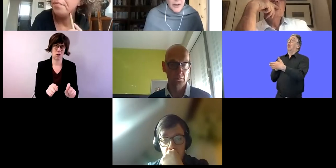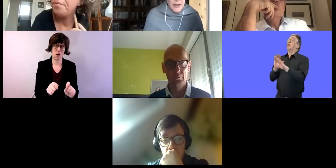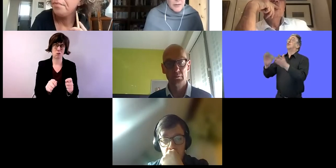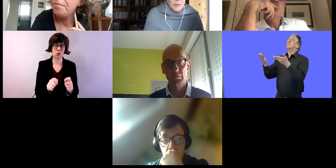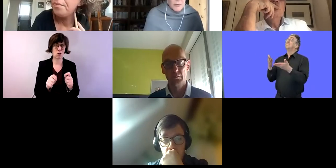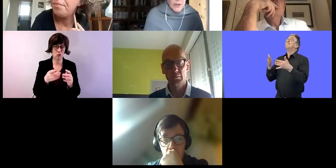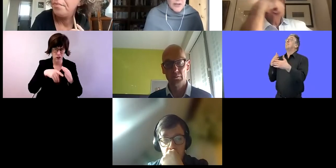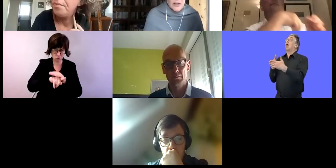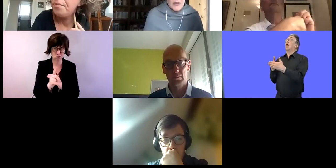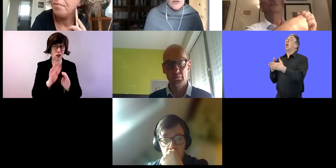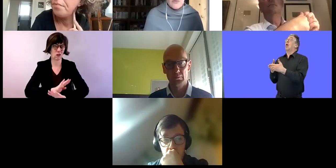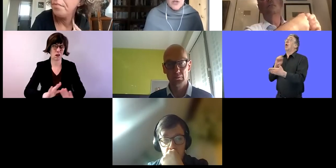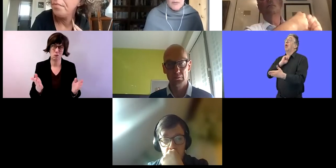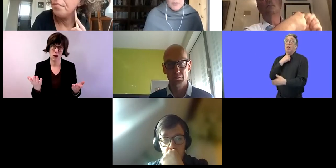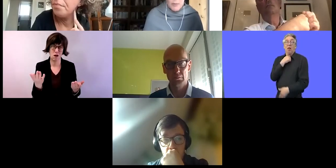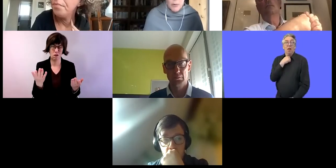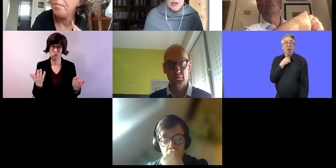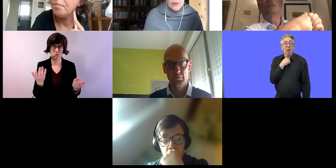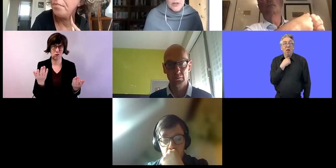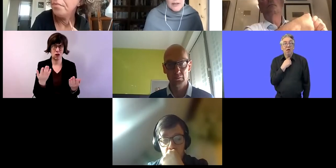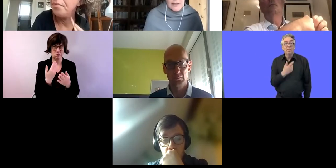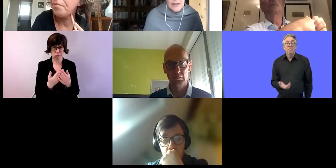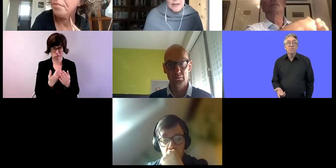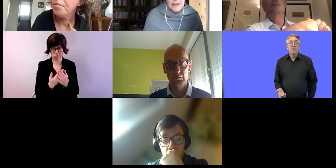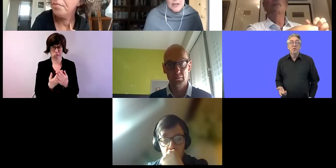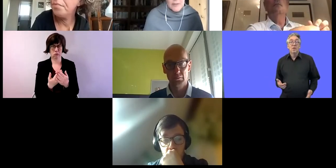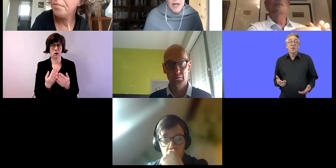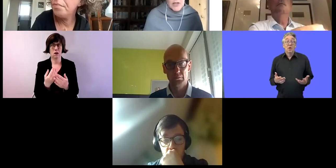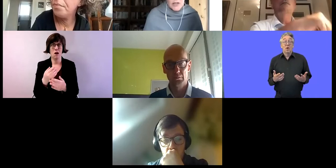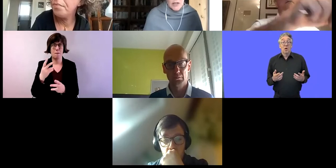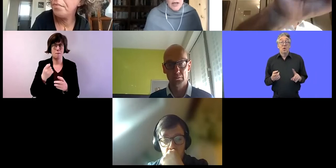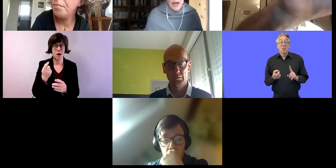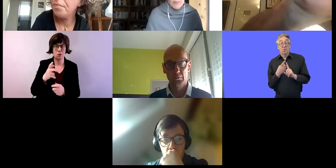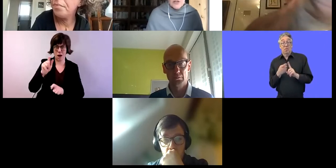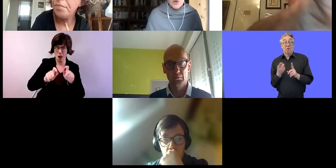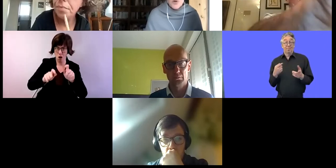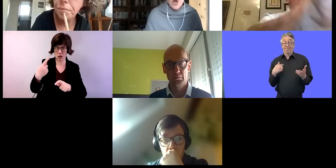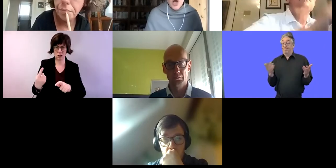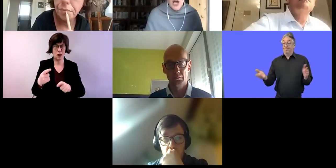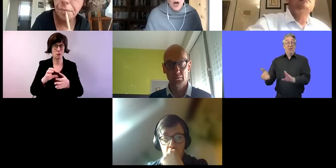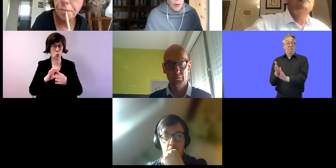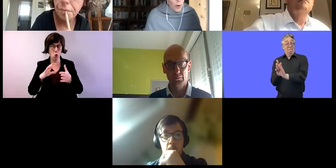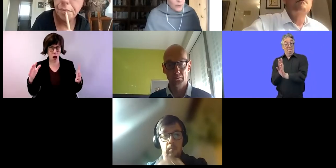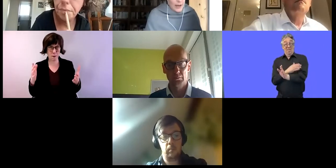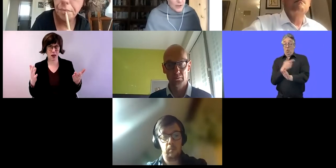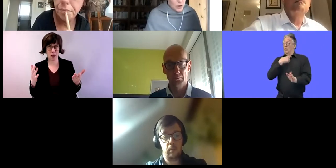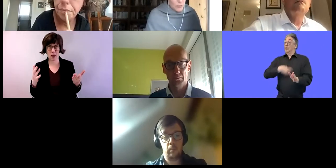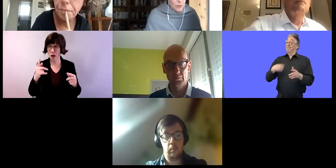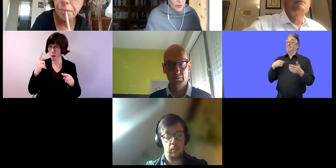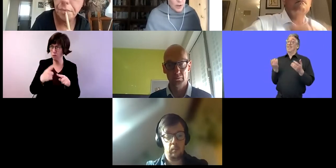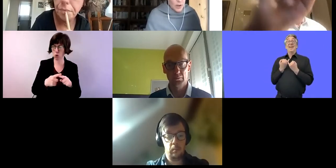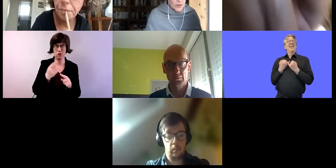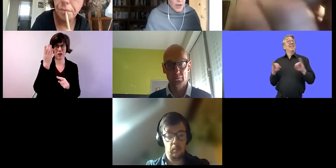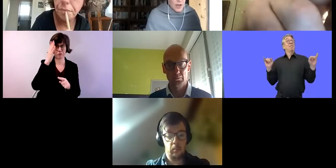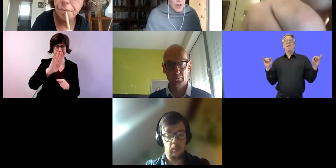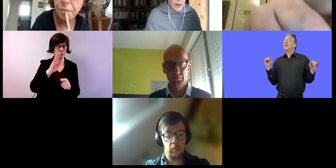nutzen. Und aus diesem Grund ist es so, dass manchmal die Menschen dann auch die Unabhängigkeit und die Fertigkeiten